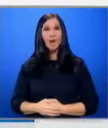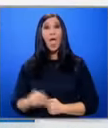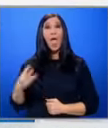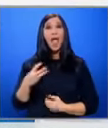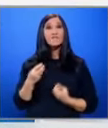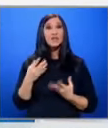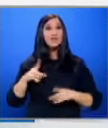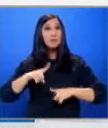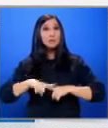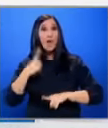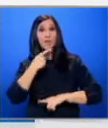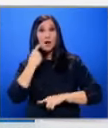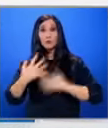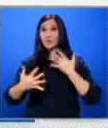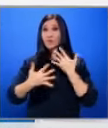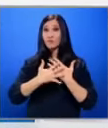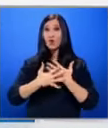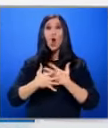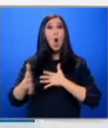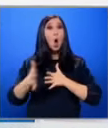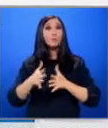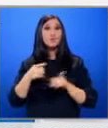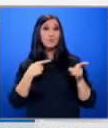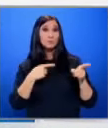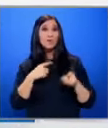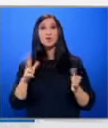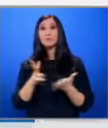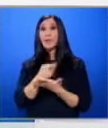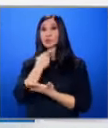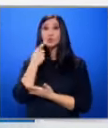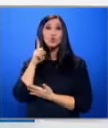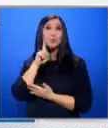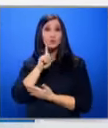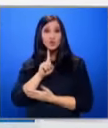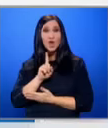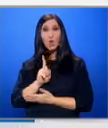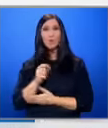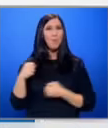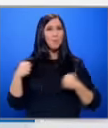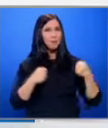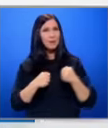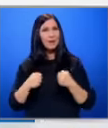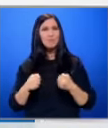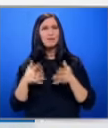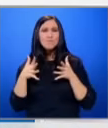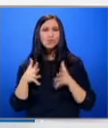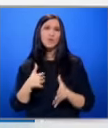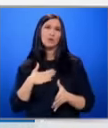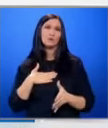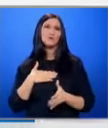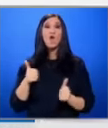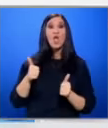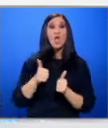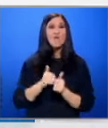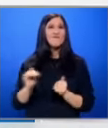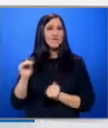Ефективна присъда от една година затвор и обществено порицание за 18-годишното момче Което преби брутално свои връзници в